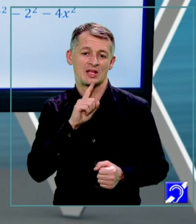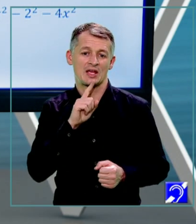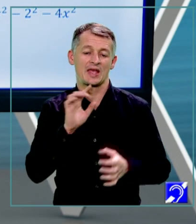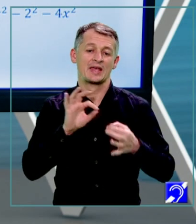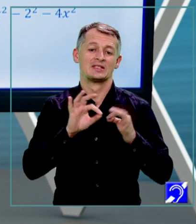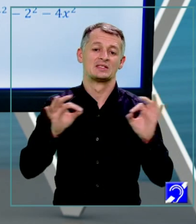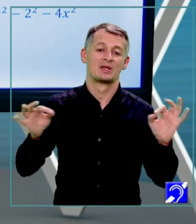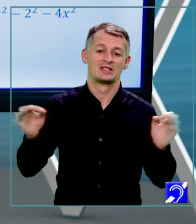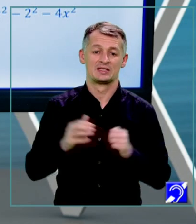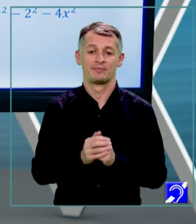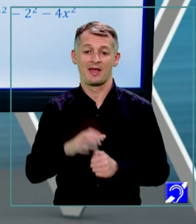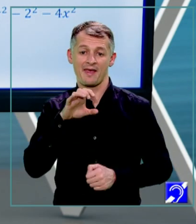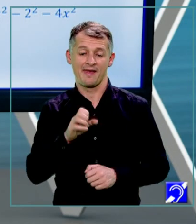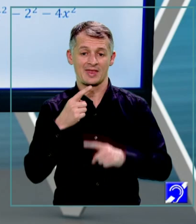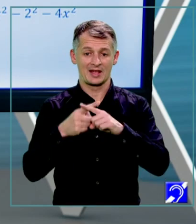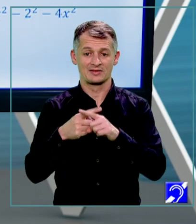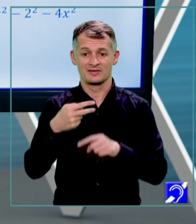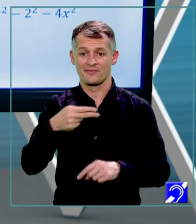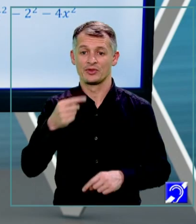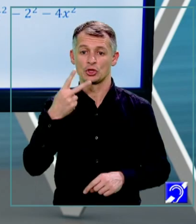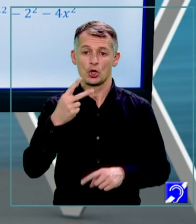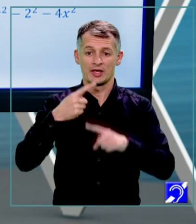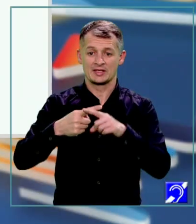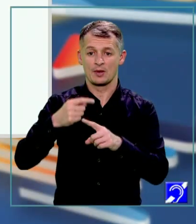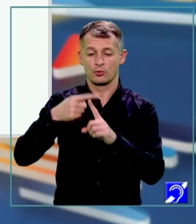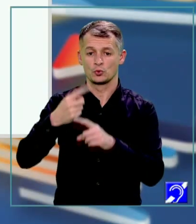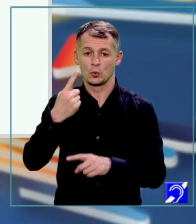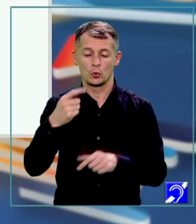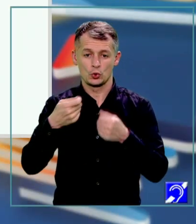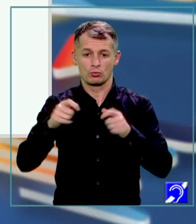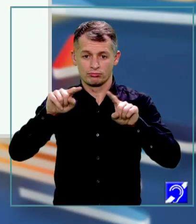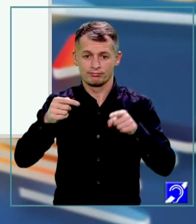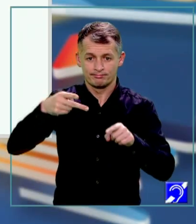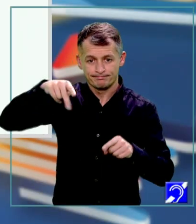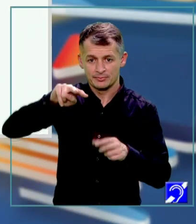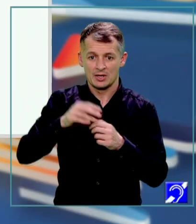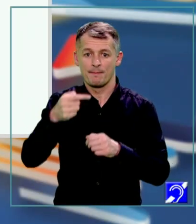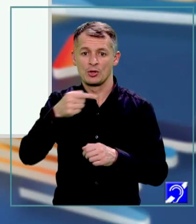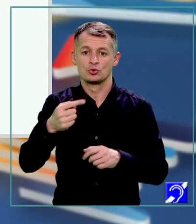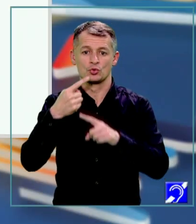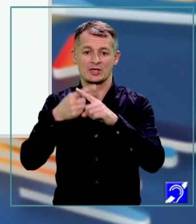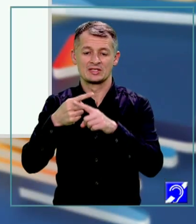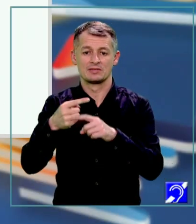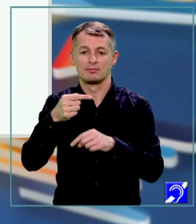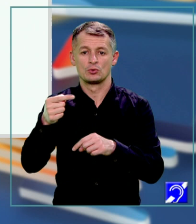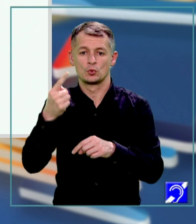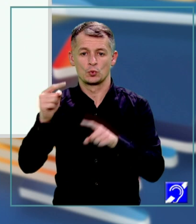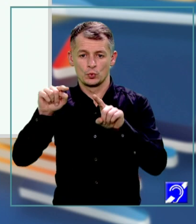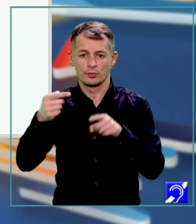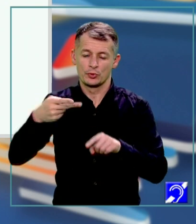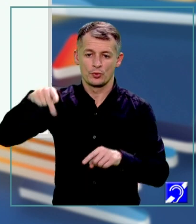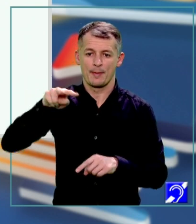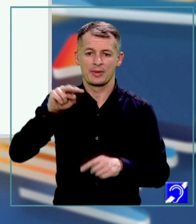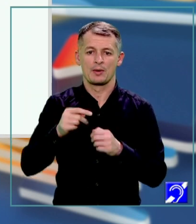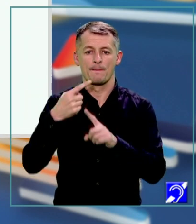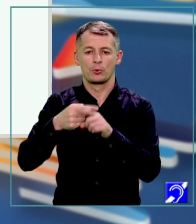edx egal 2x plus 1 totul la pătrat minus x minus 1 totul la pătrat